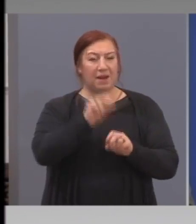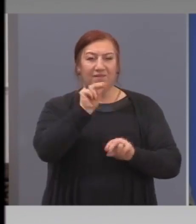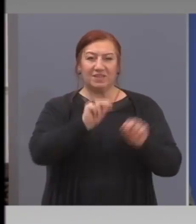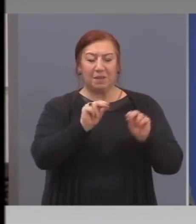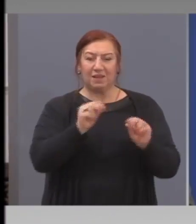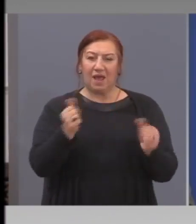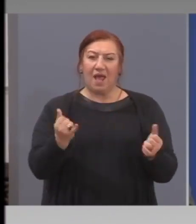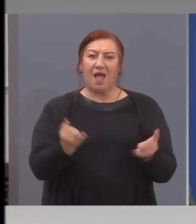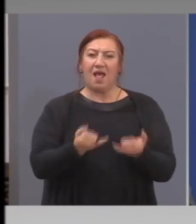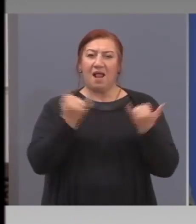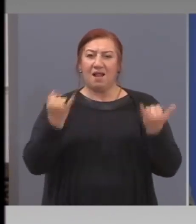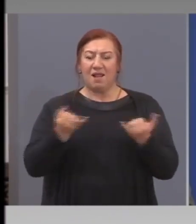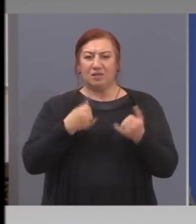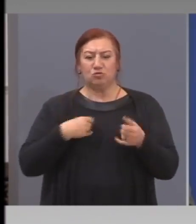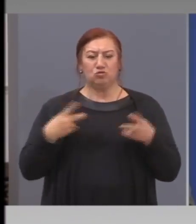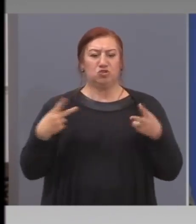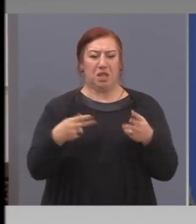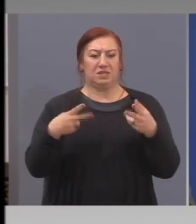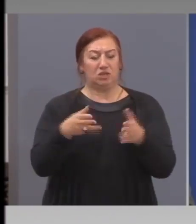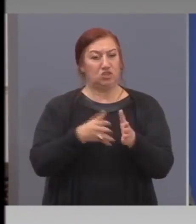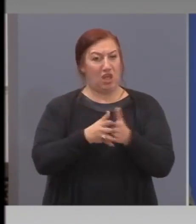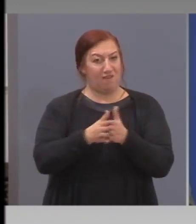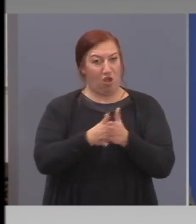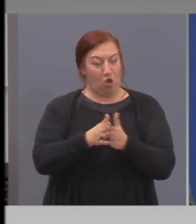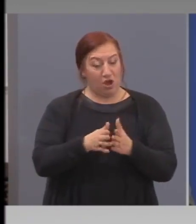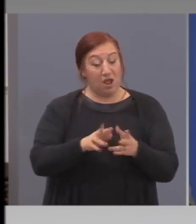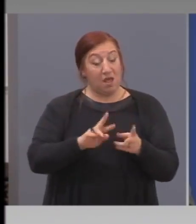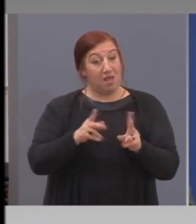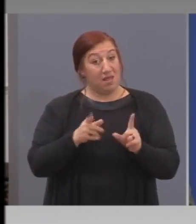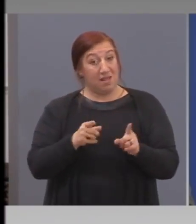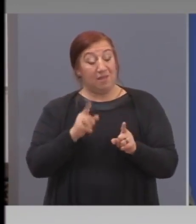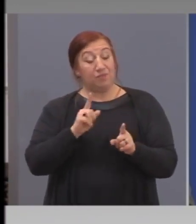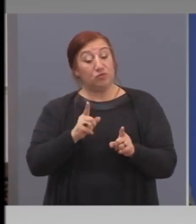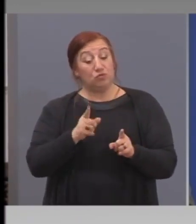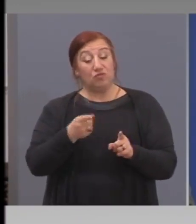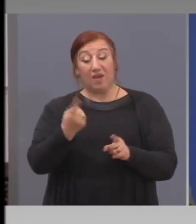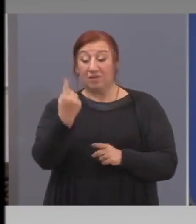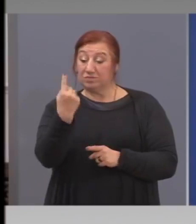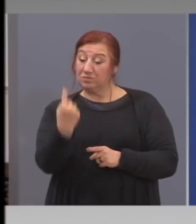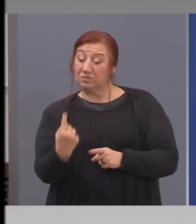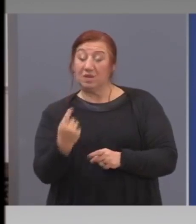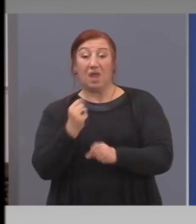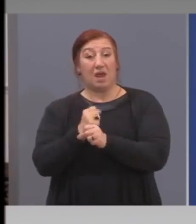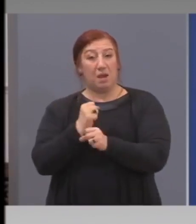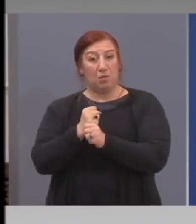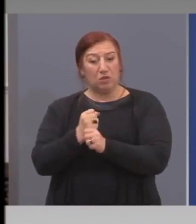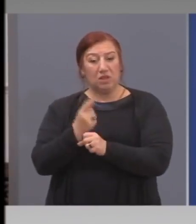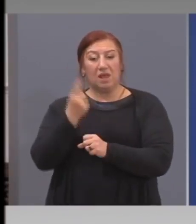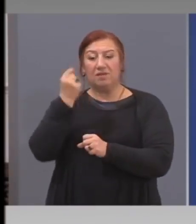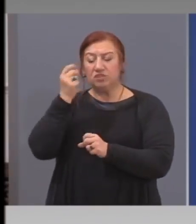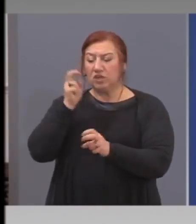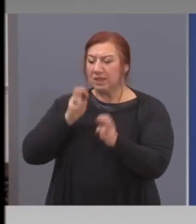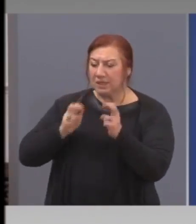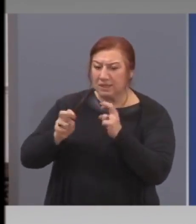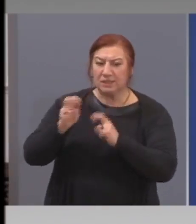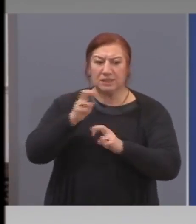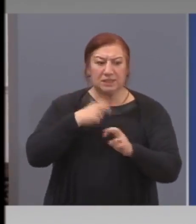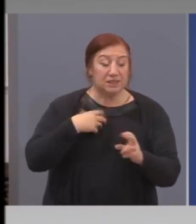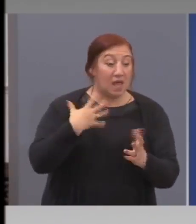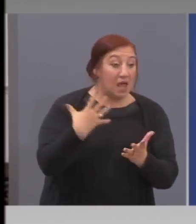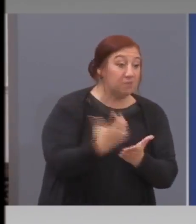от своите работници и служители, защото кога съм един работник, който до вчера е търсен с лупа и набързо ми